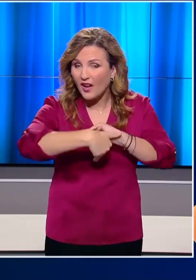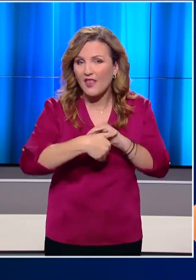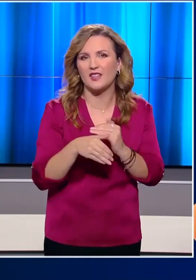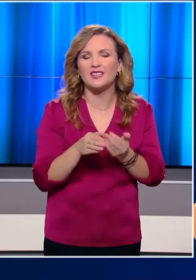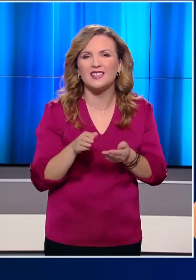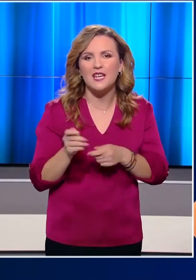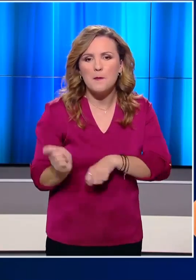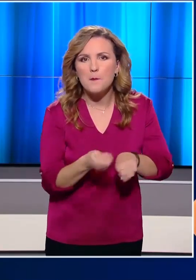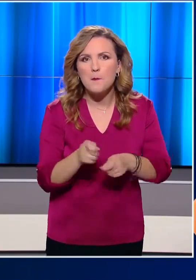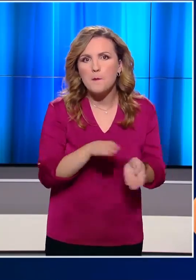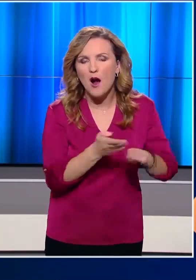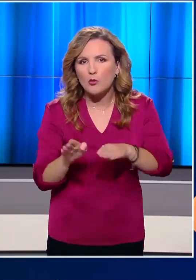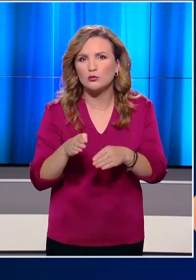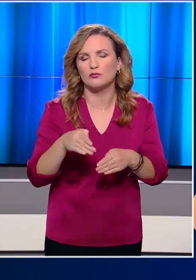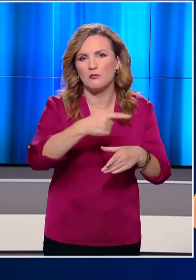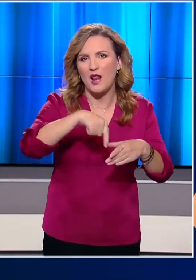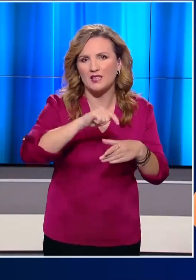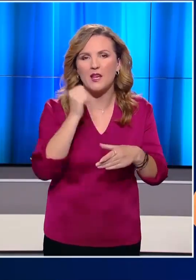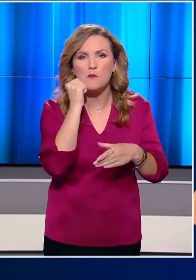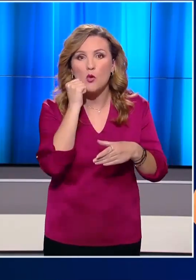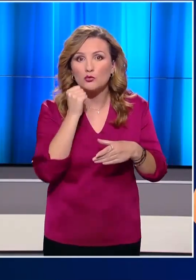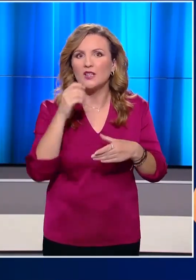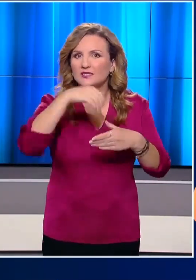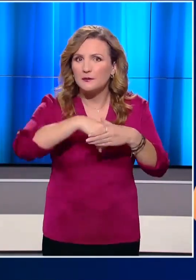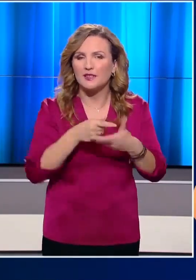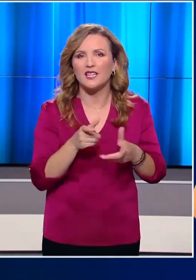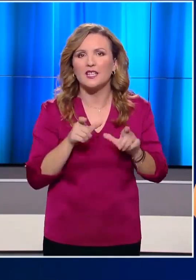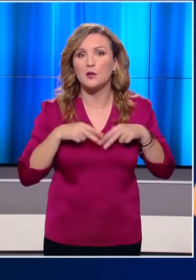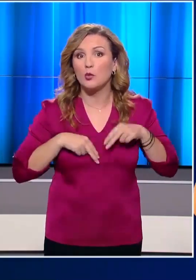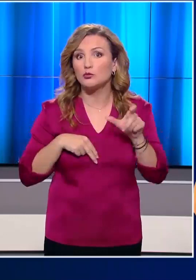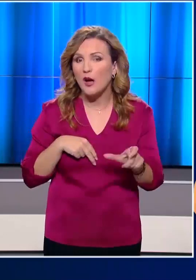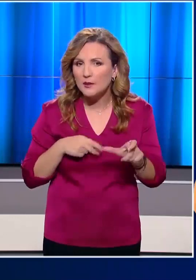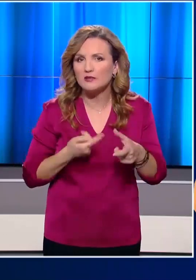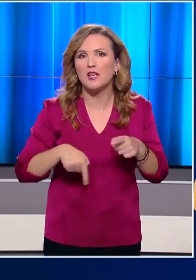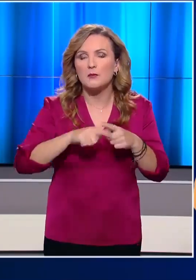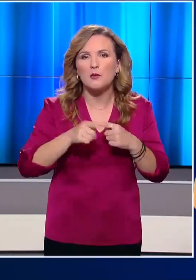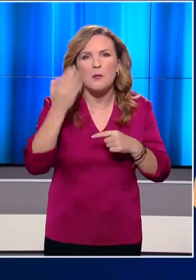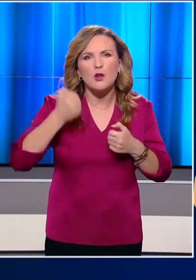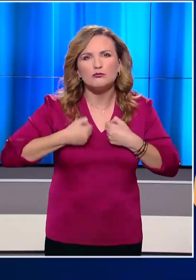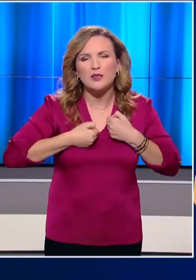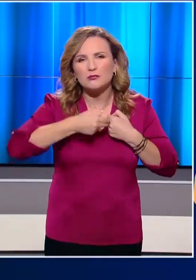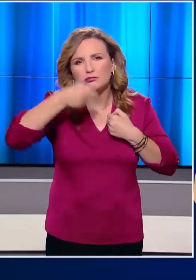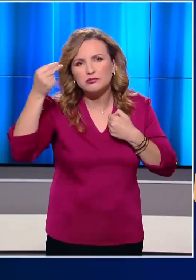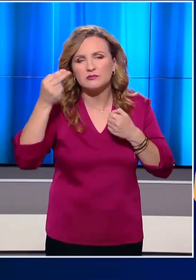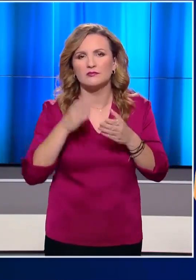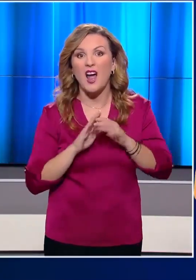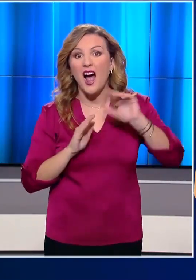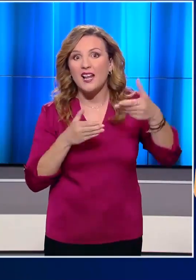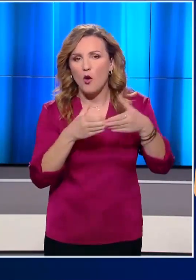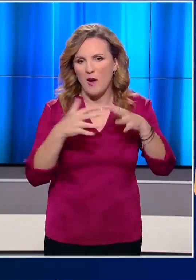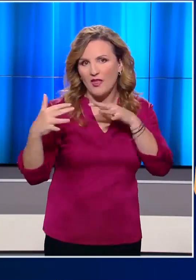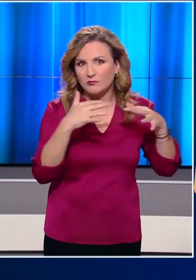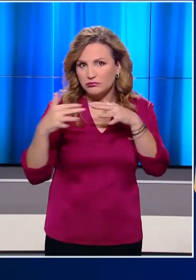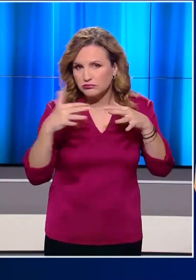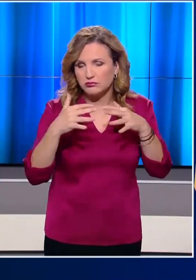επιπάγου στην κόκκινη πλατεία της Μόσχας. Στην ίδια ομάδα συμμετείχαν ο Υπουργός Άμυνας Εργέη Σόιγκου και οι πρώιν αστέρες του χόκκι. Στην αντίπαλη ομάδα